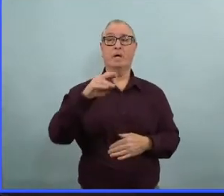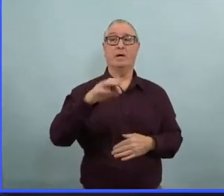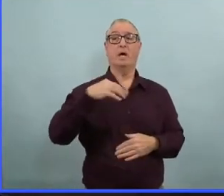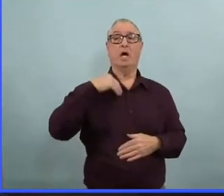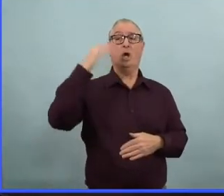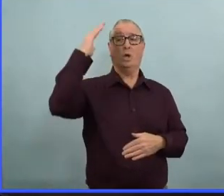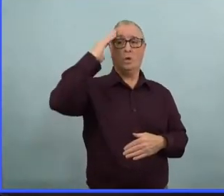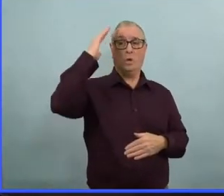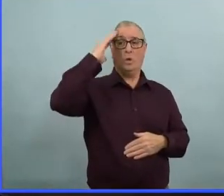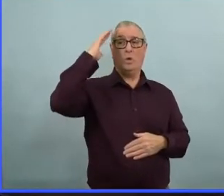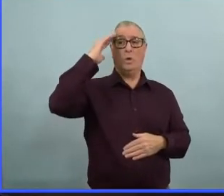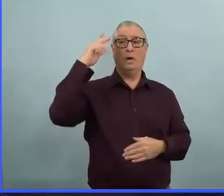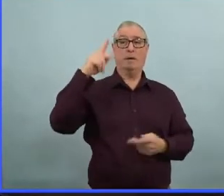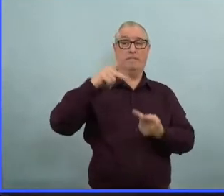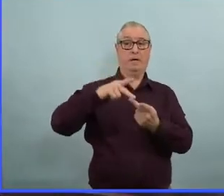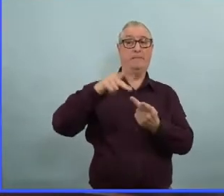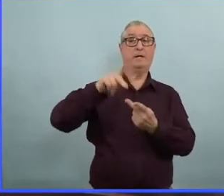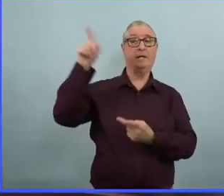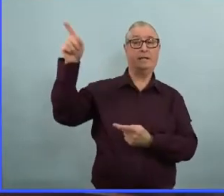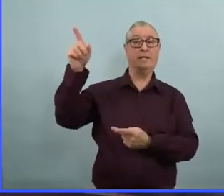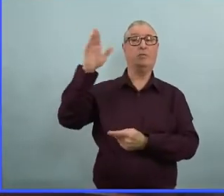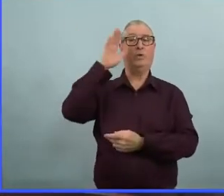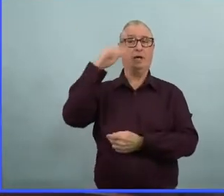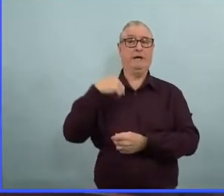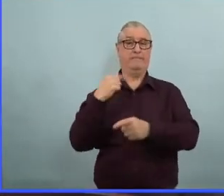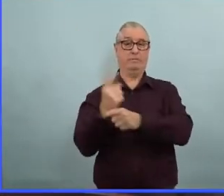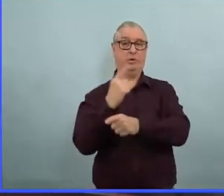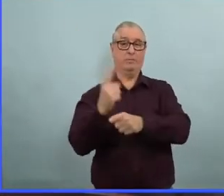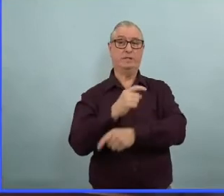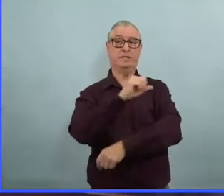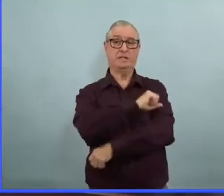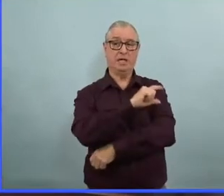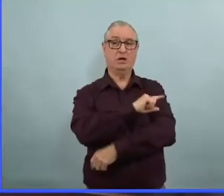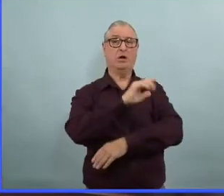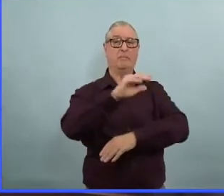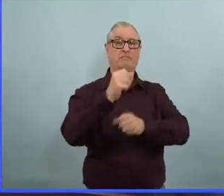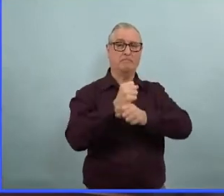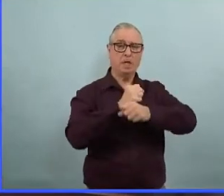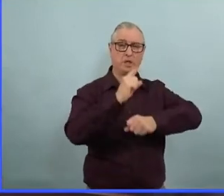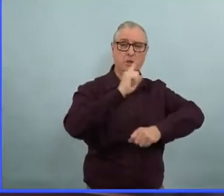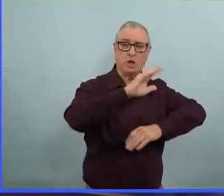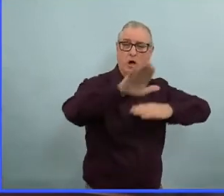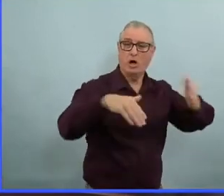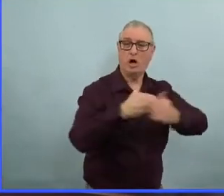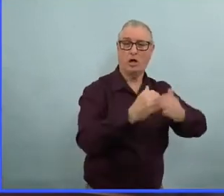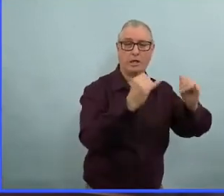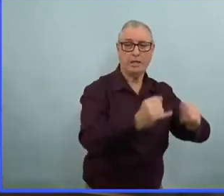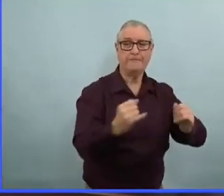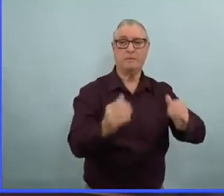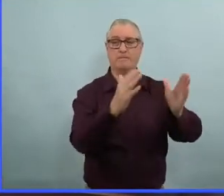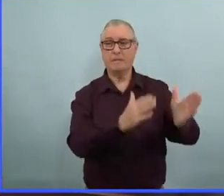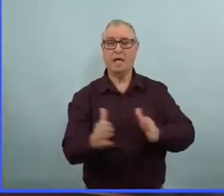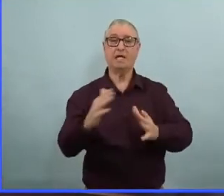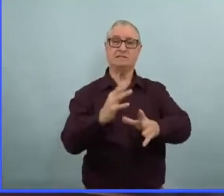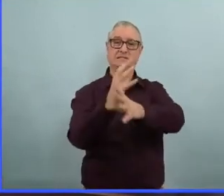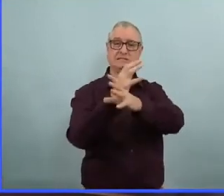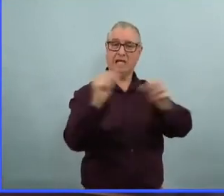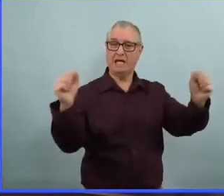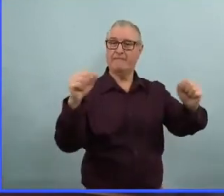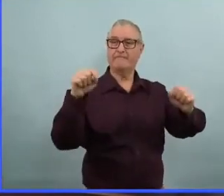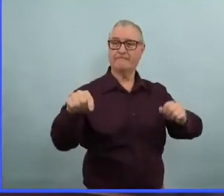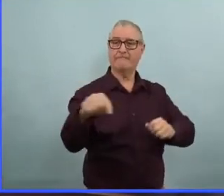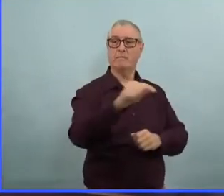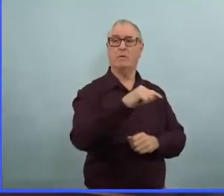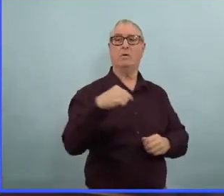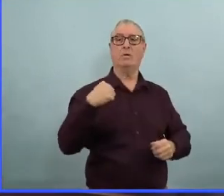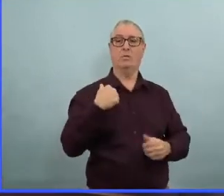les services de sécurité vont s'assurer qu'il y a la sécurité nécessaire pour assumer la sécurité de tout le monde. Je